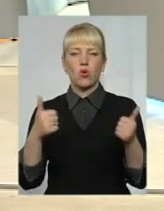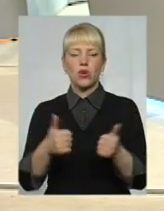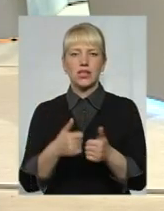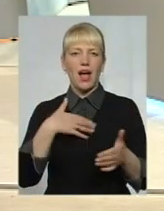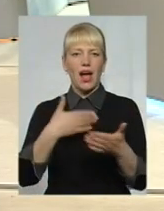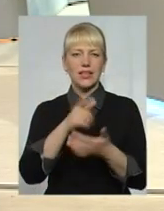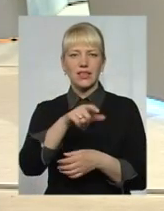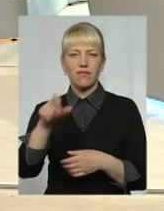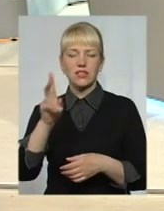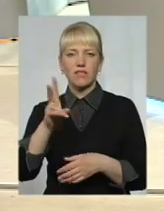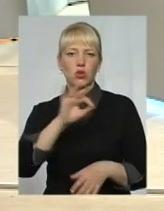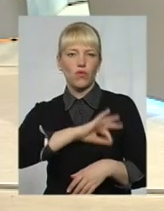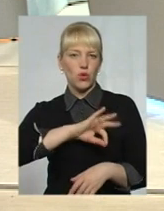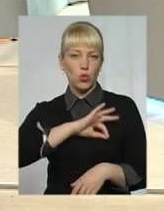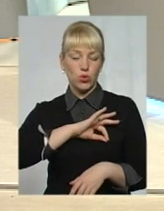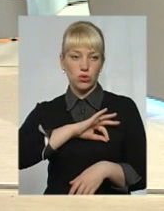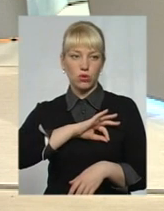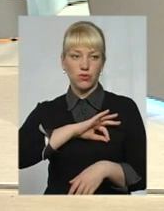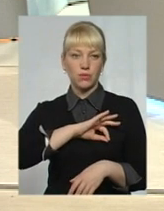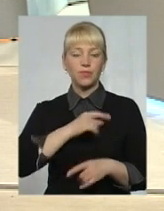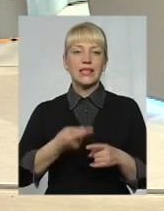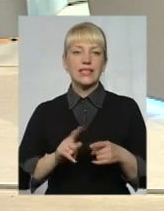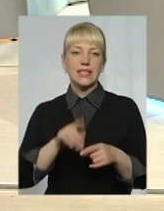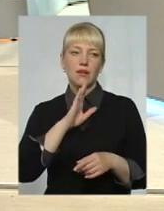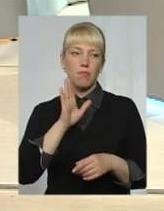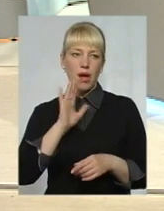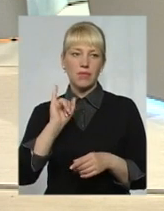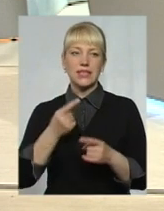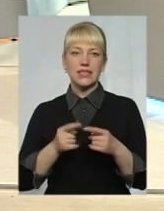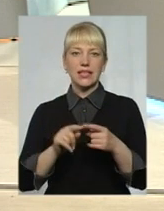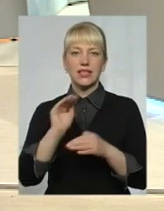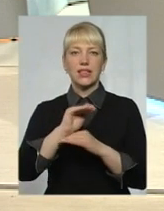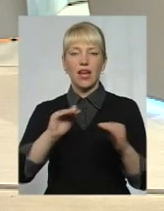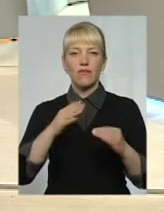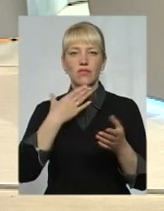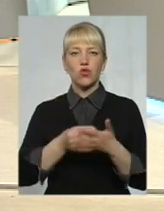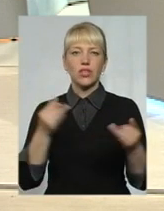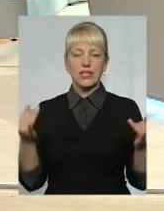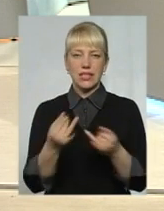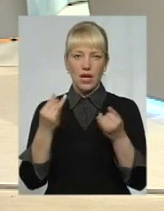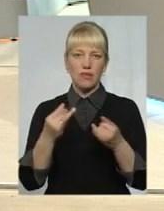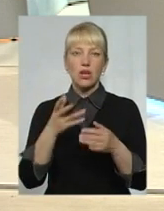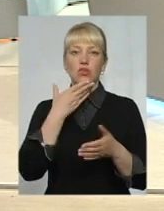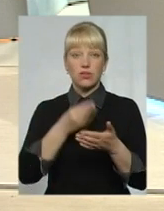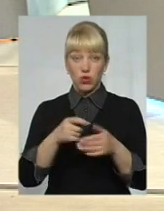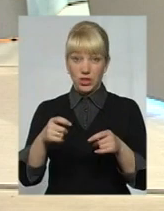особливо активістів, які використовують цих мам і використовують дітей в своїх інтересах, в тому числі у своїх